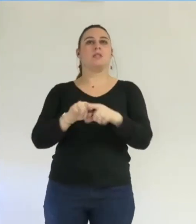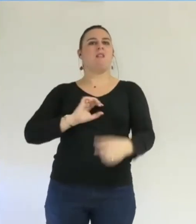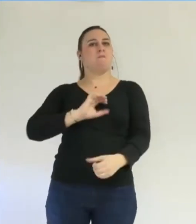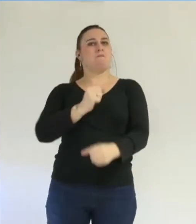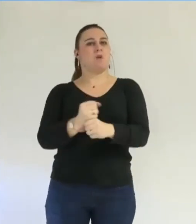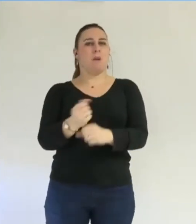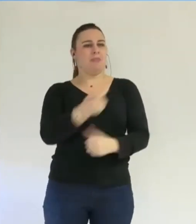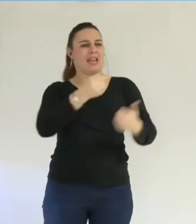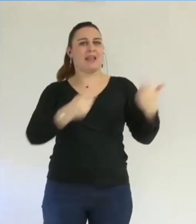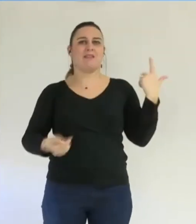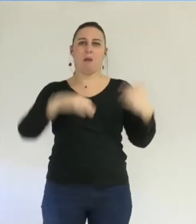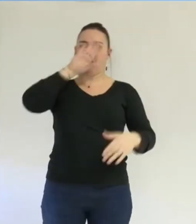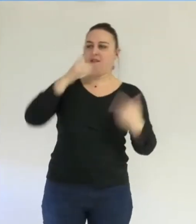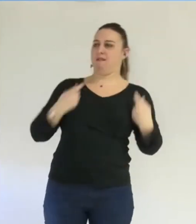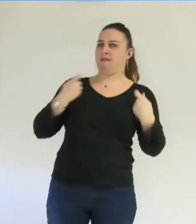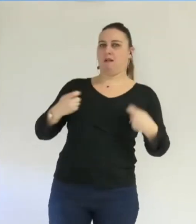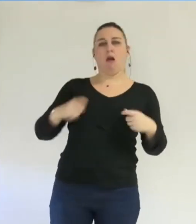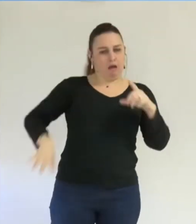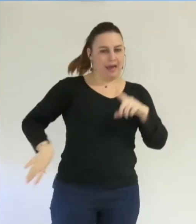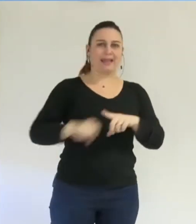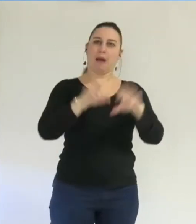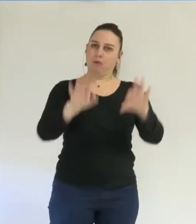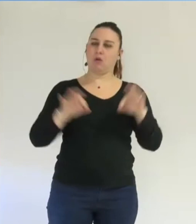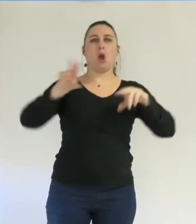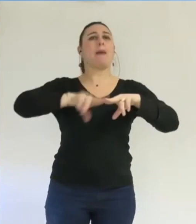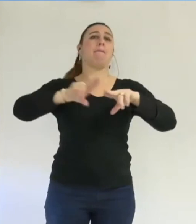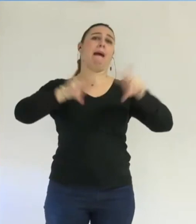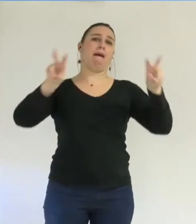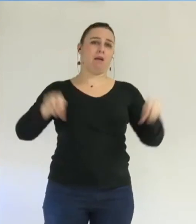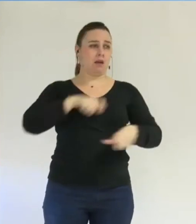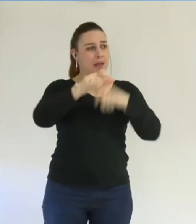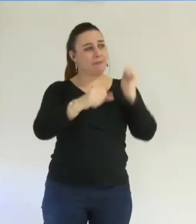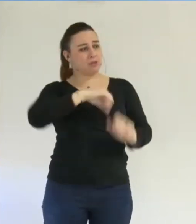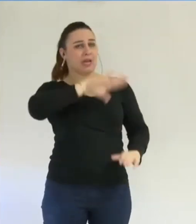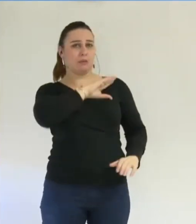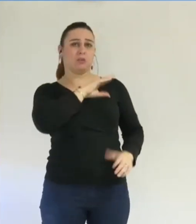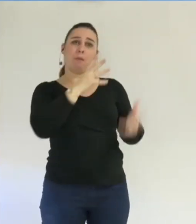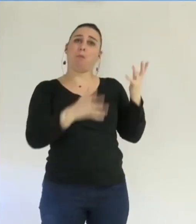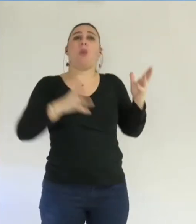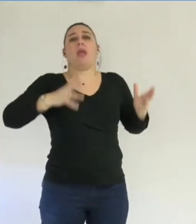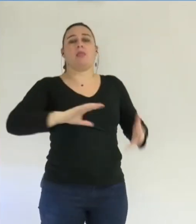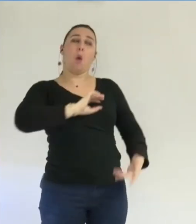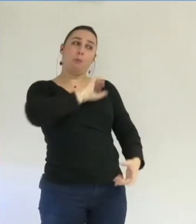commune soit réparé et que ceux qui l'ont commis soient éventuellement punis.